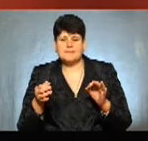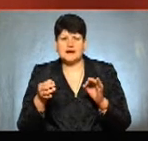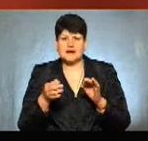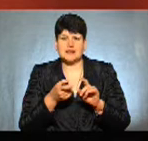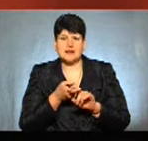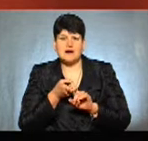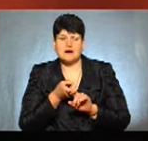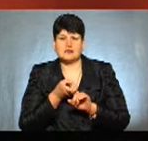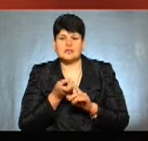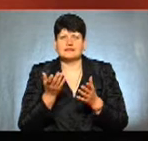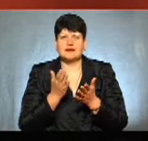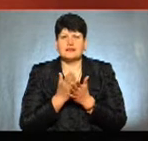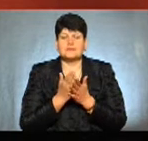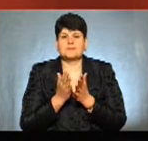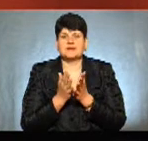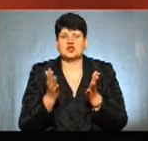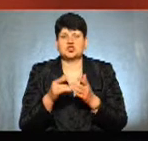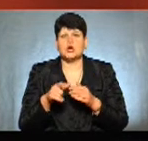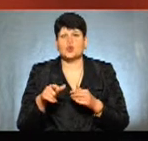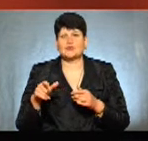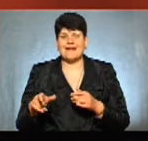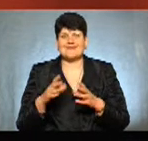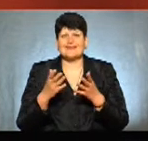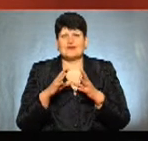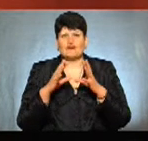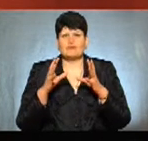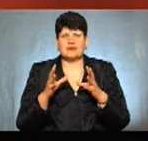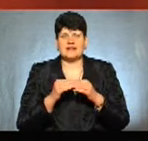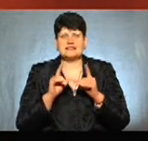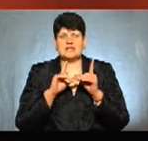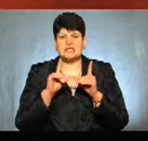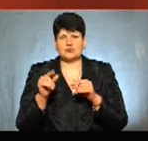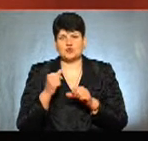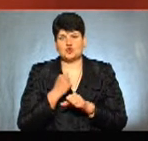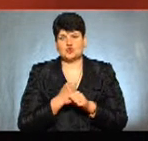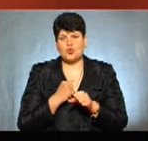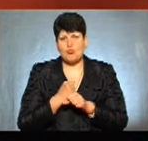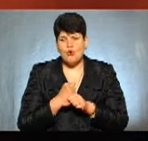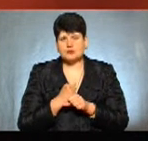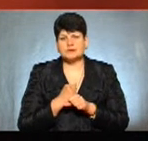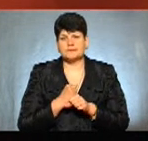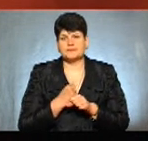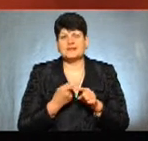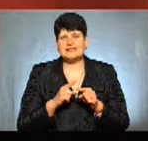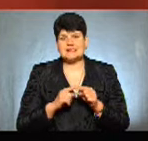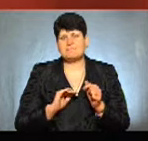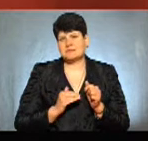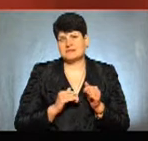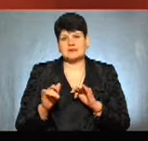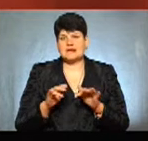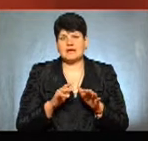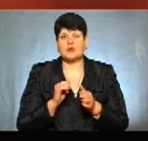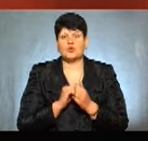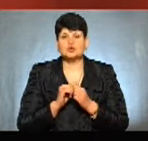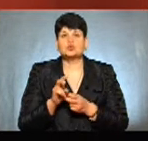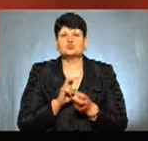знаходяться більше людей, які, в принципі, їдучи з роботи, ну, це підприємницька діяльність, знаєте, кожен